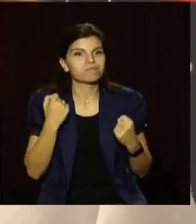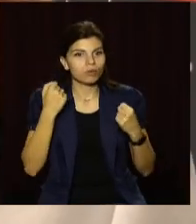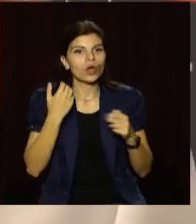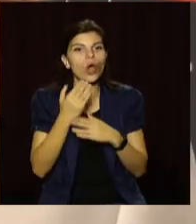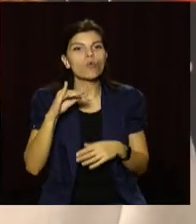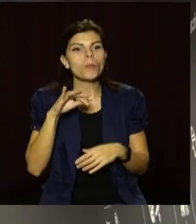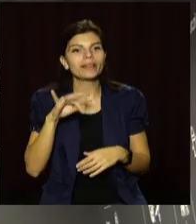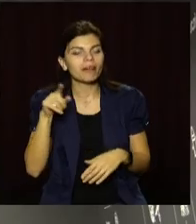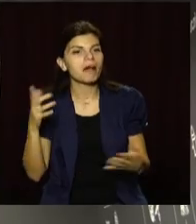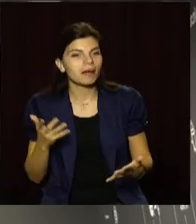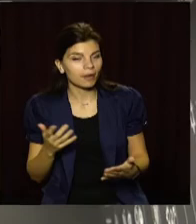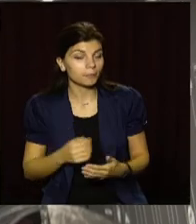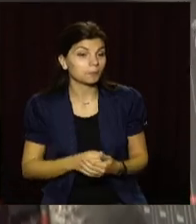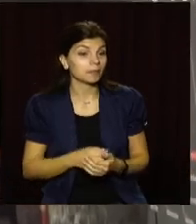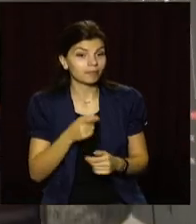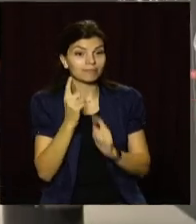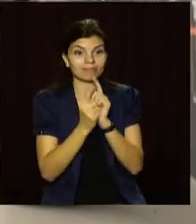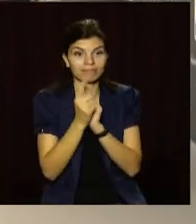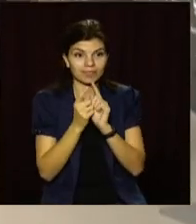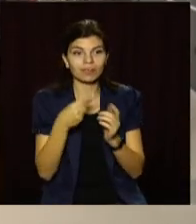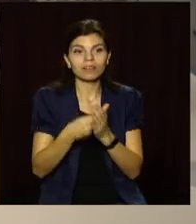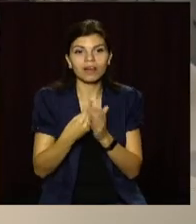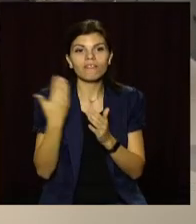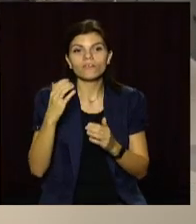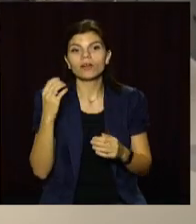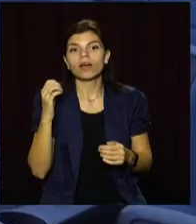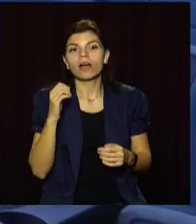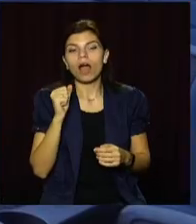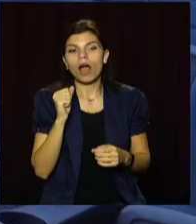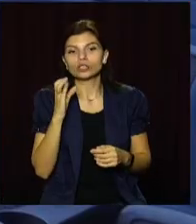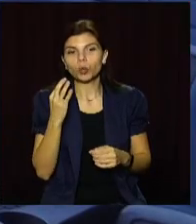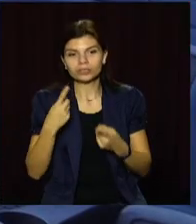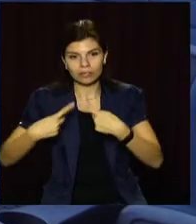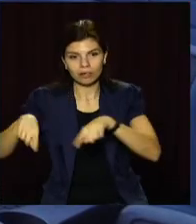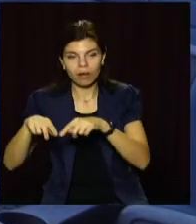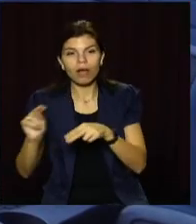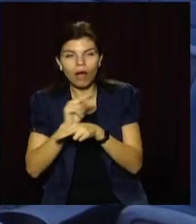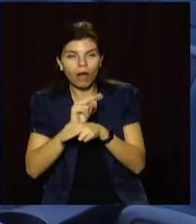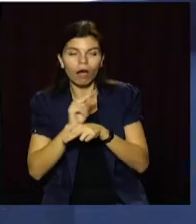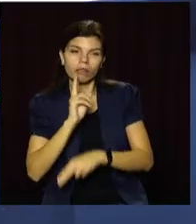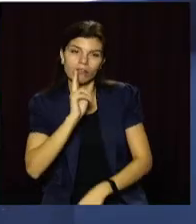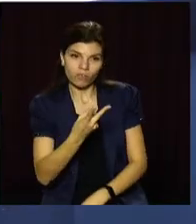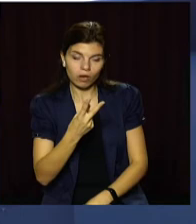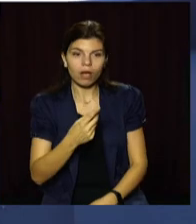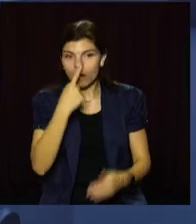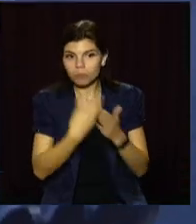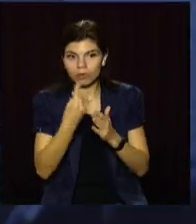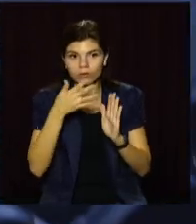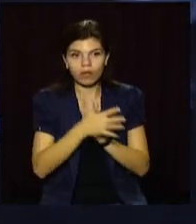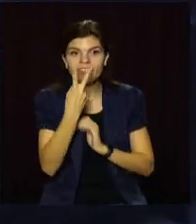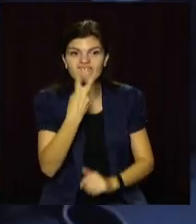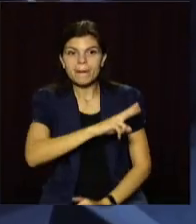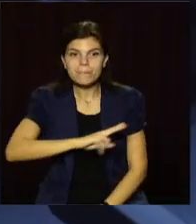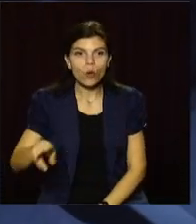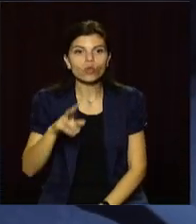наприклад, на Юпітері. Реконструювали будівлю коштом асоціаційного сфера. Ремонт тривав майже два роки та обійшовся у 2 мільйони